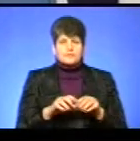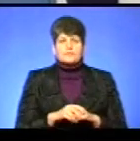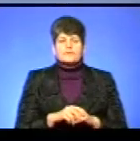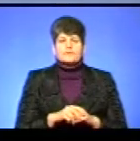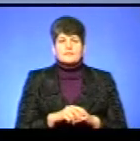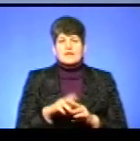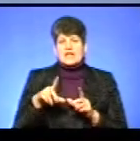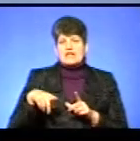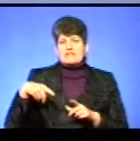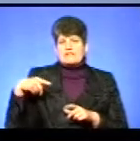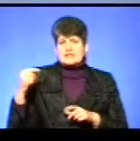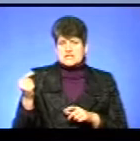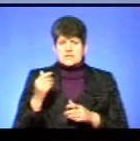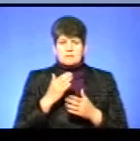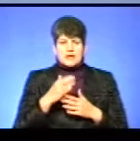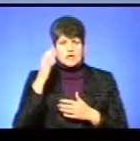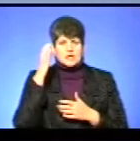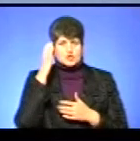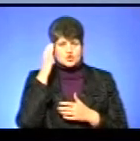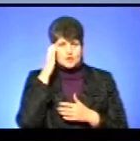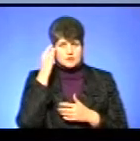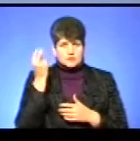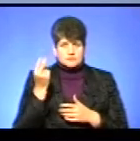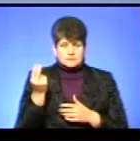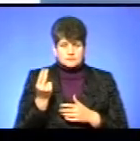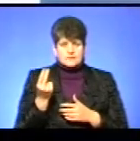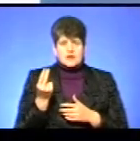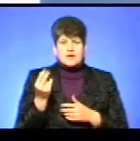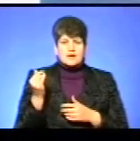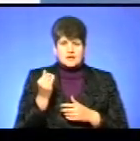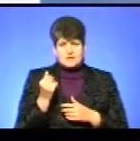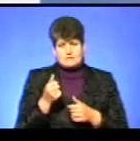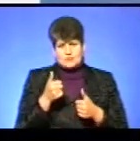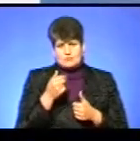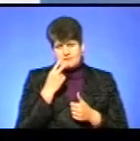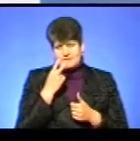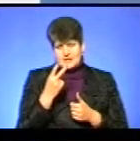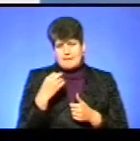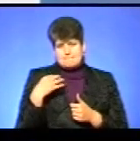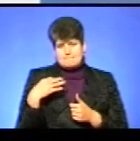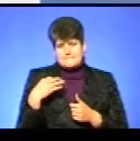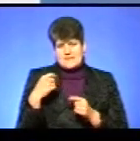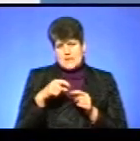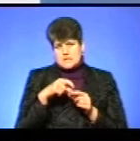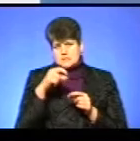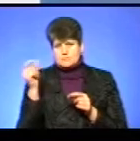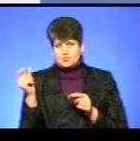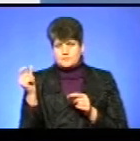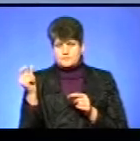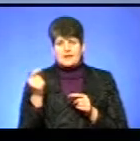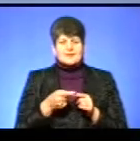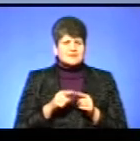Хвіст має чорне забарвлення із добре помітною білою смугою. Це